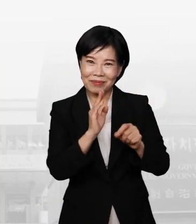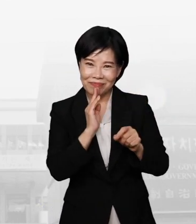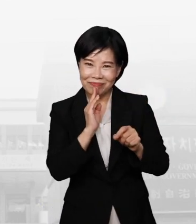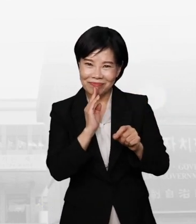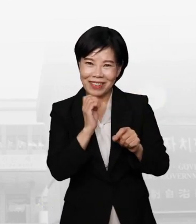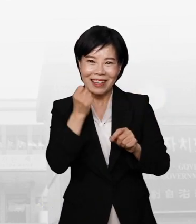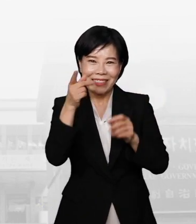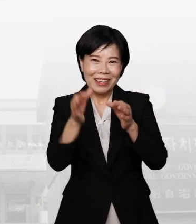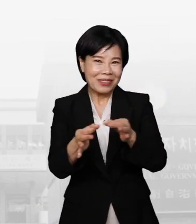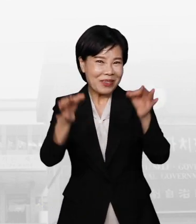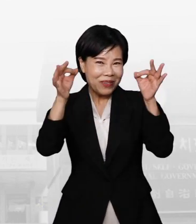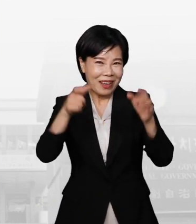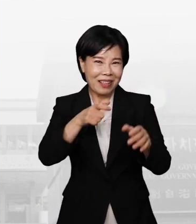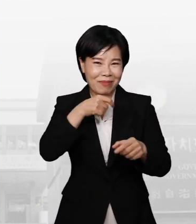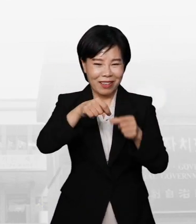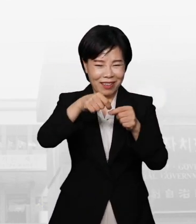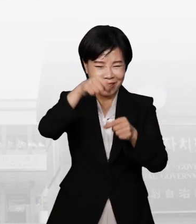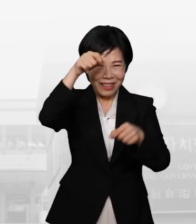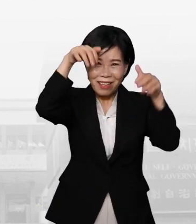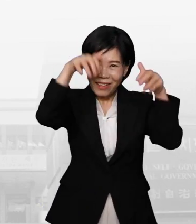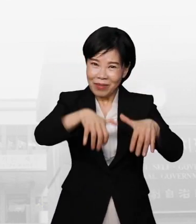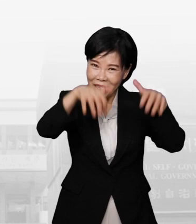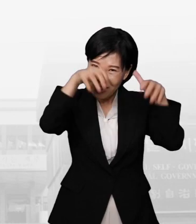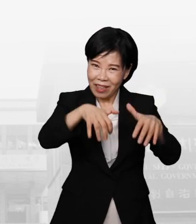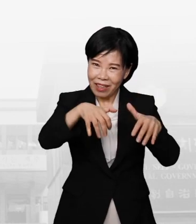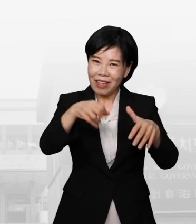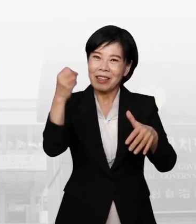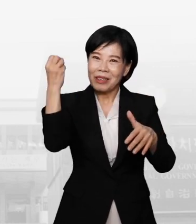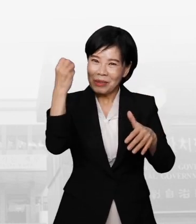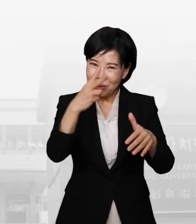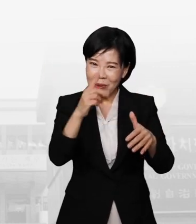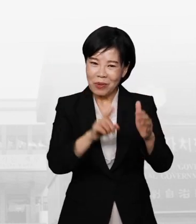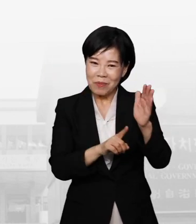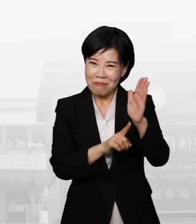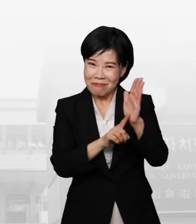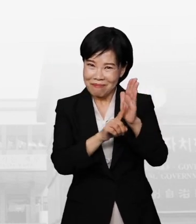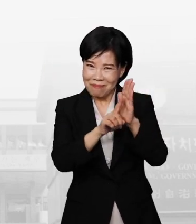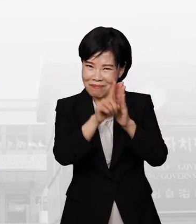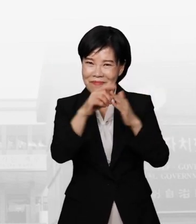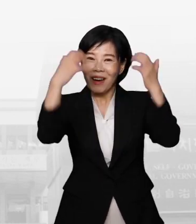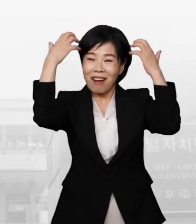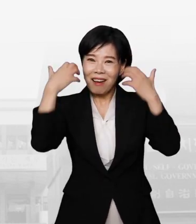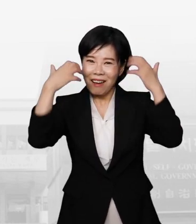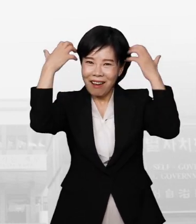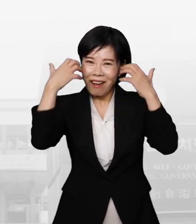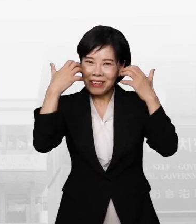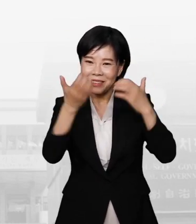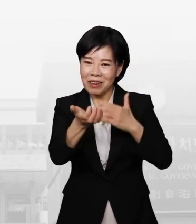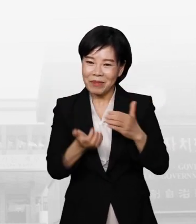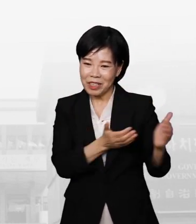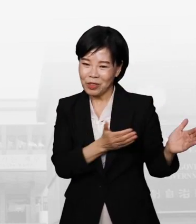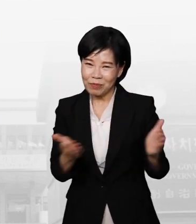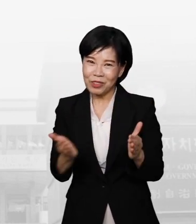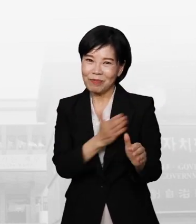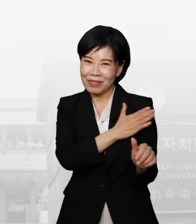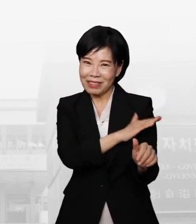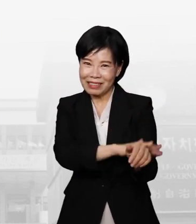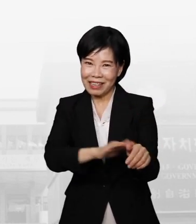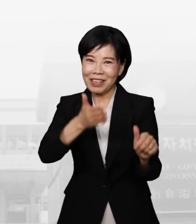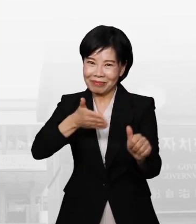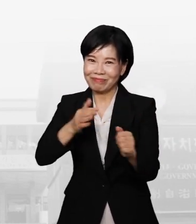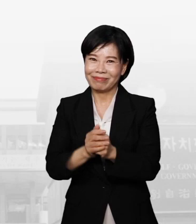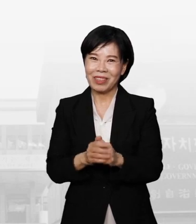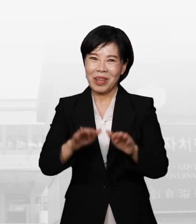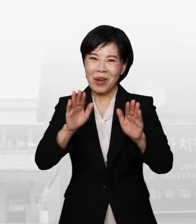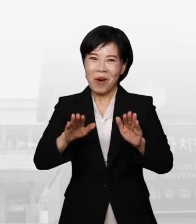다가왔습니다. 이번 한 달 동안은 장맛비가 오락가락 이어졌는데요. 끝까지 장맛비와 폭염에 대비 잘해주시기 바랍니다.